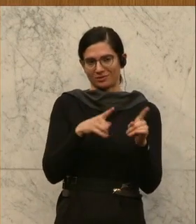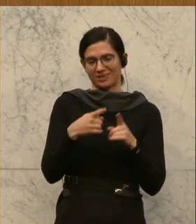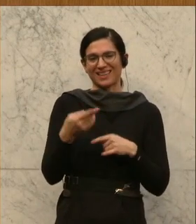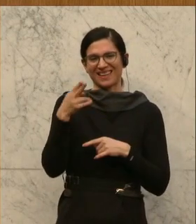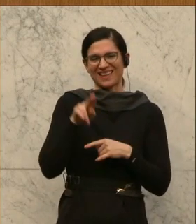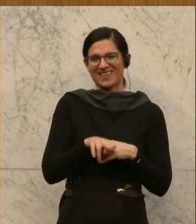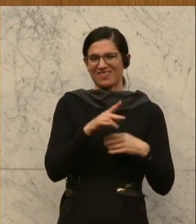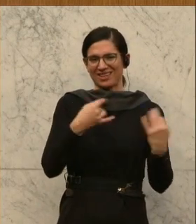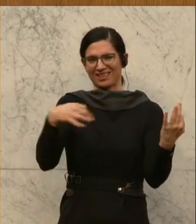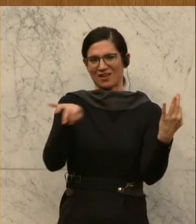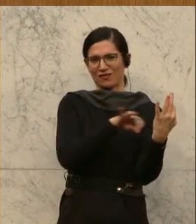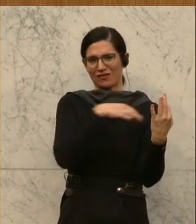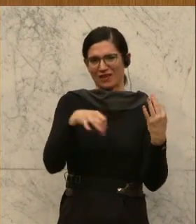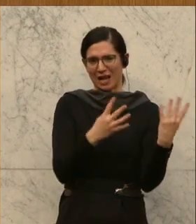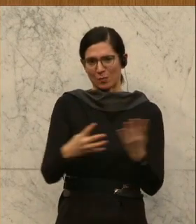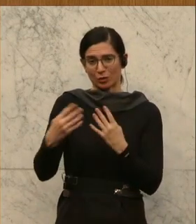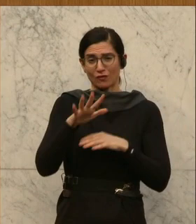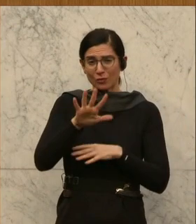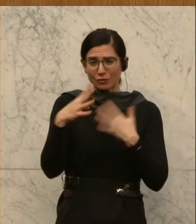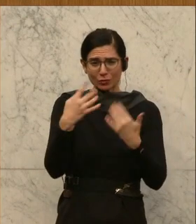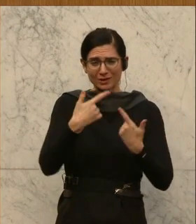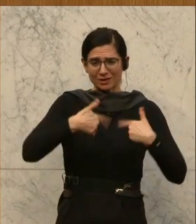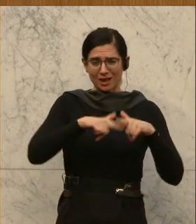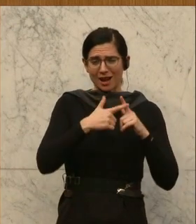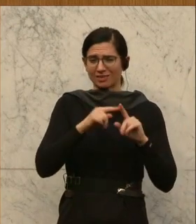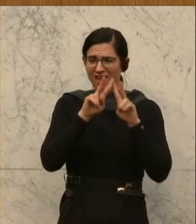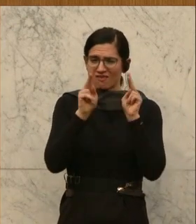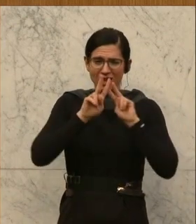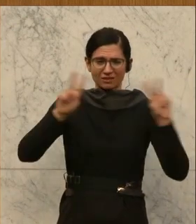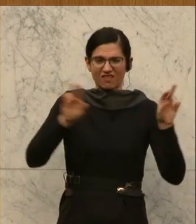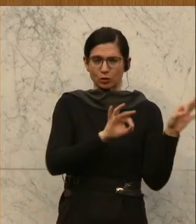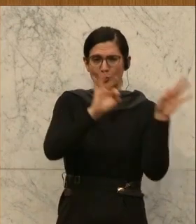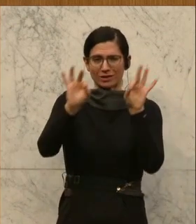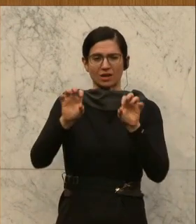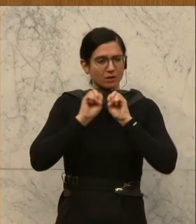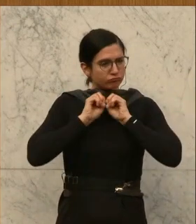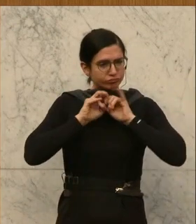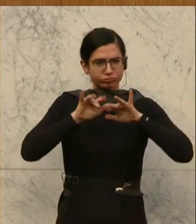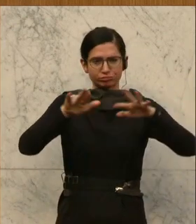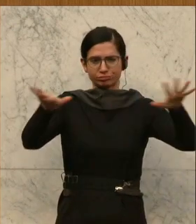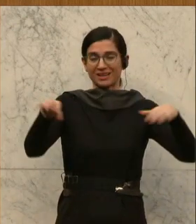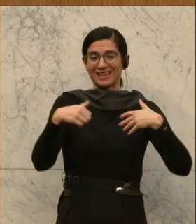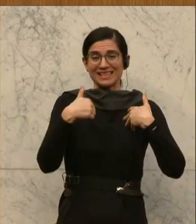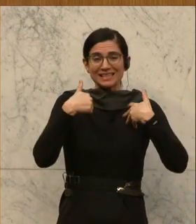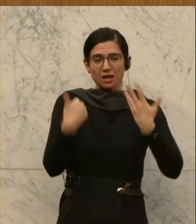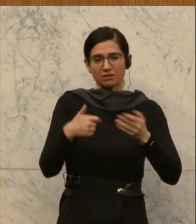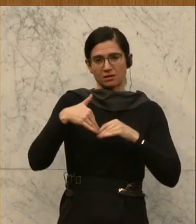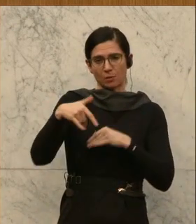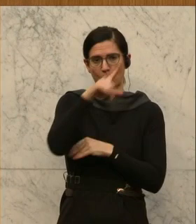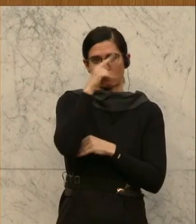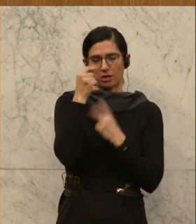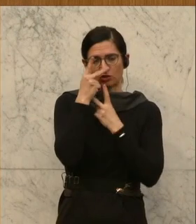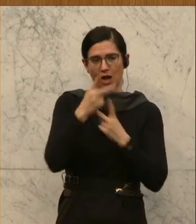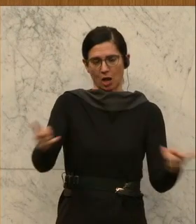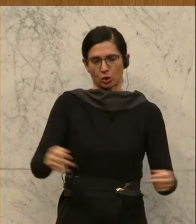95 Länder dieser Welt übertragen. Es wird von über 60 Millionen Menschen gesehen. Das ist